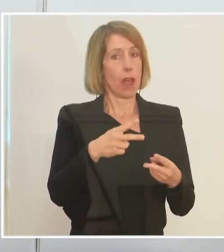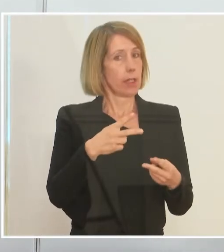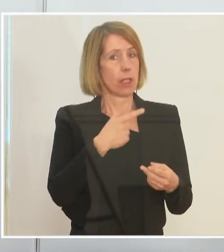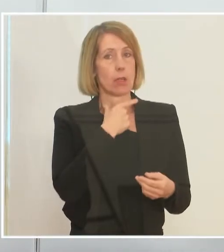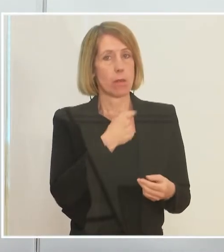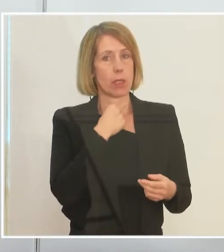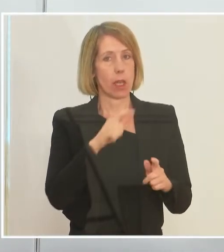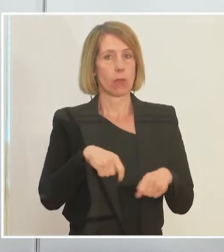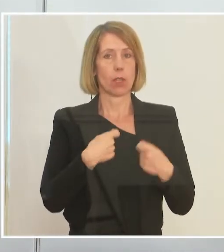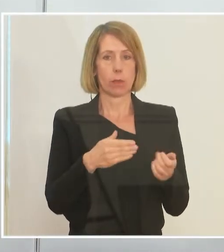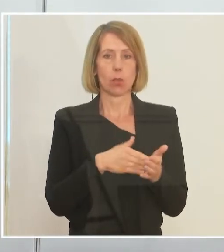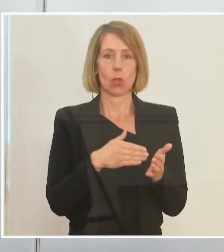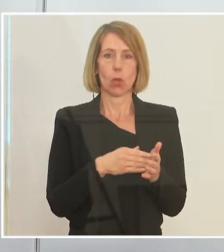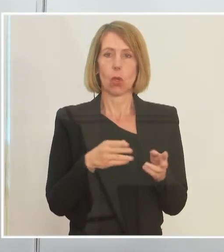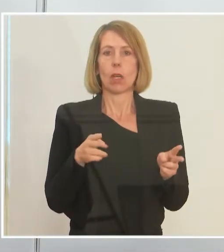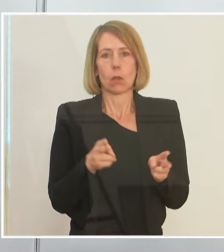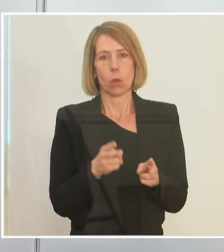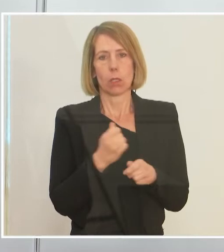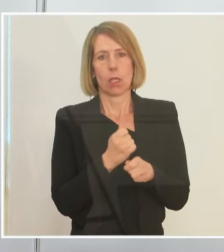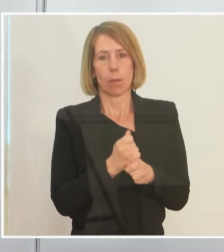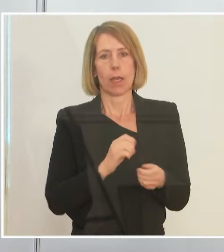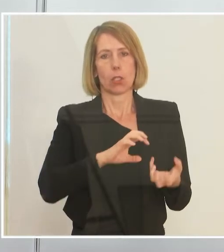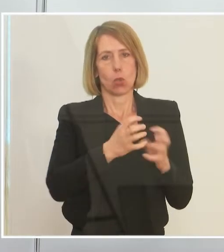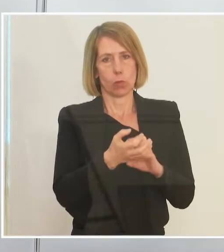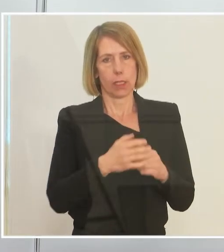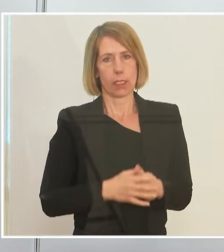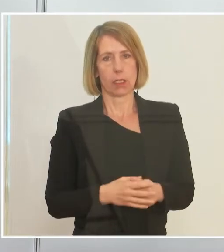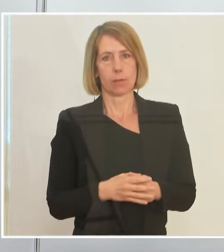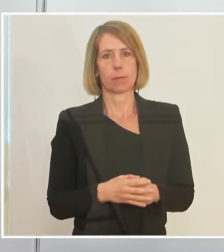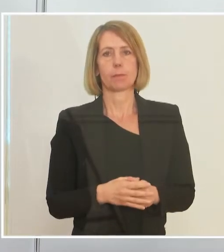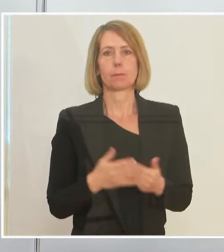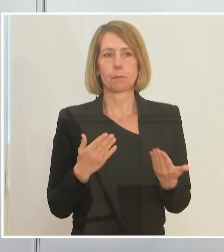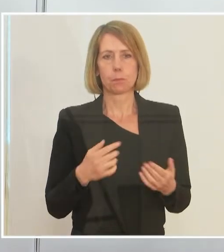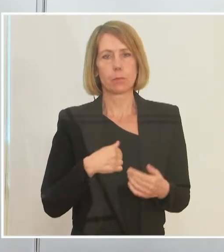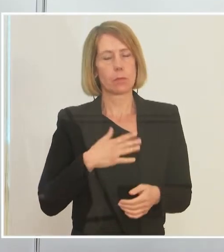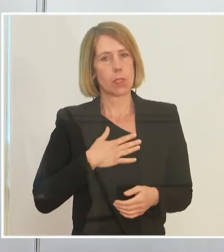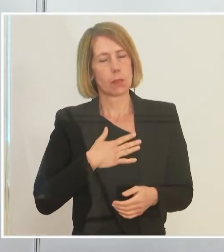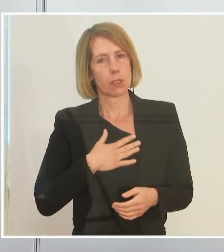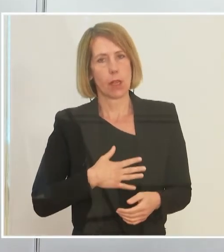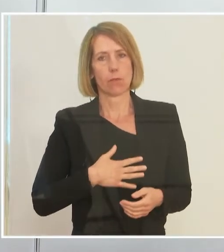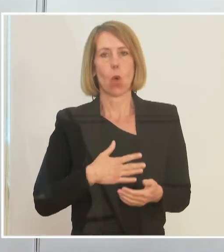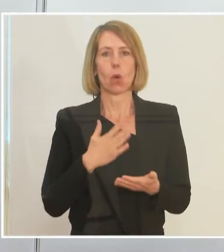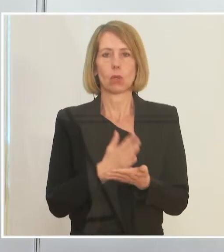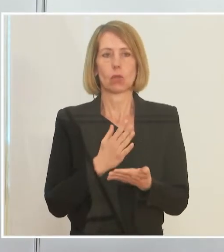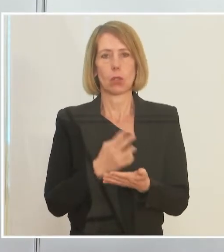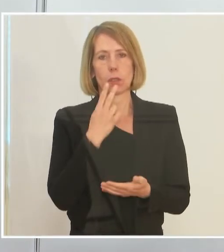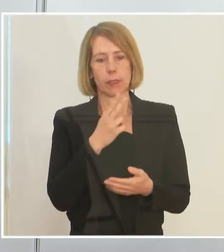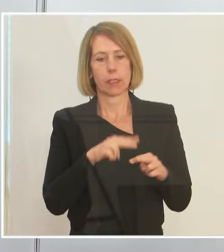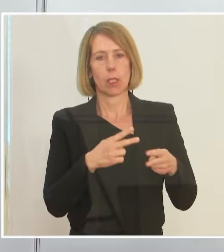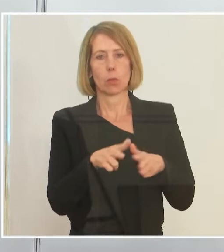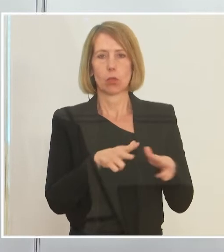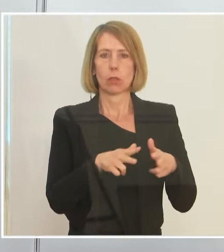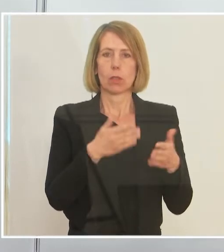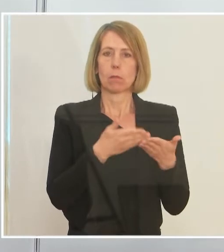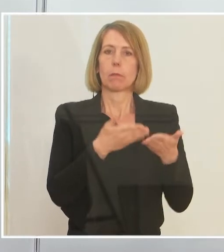Bedarf geben, Kurzarbeit zu praktizieren. Und ich bin sehr froh, dass es eine prinzipielle Bereitschaft seitens der Bundesregierung